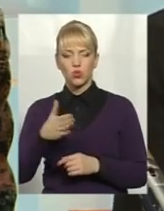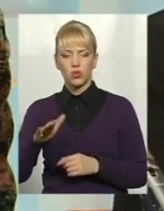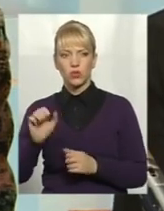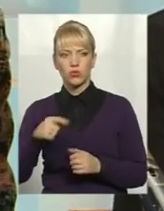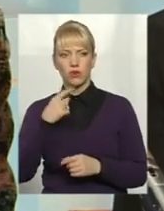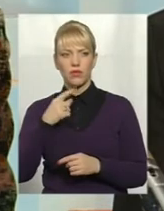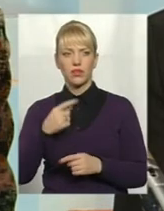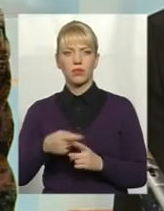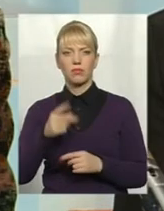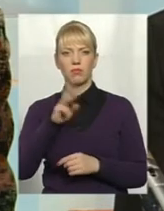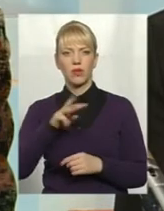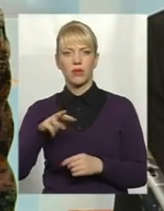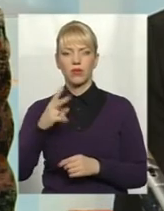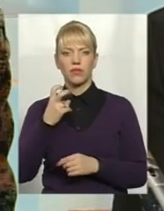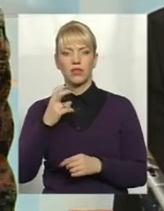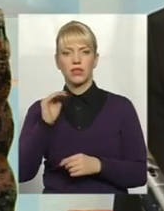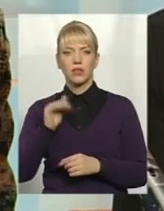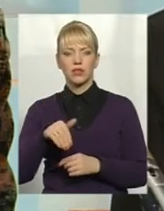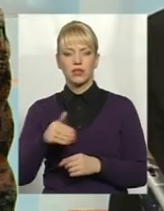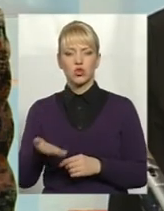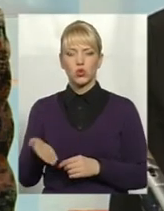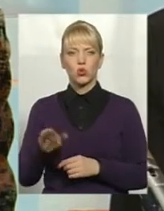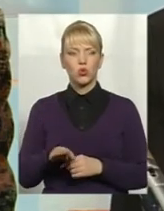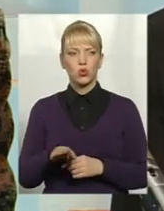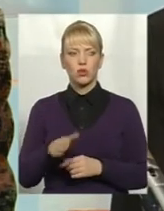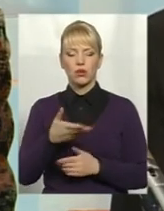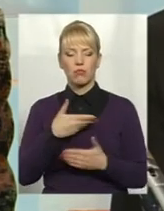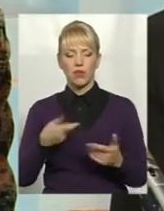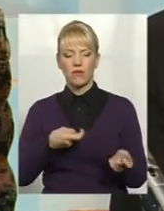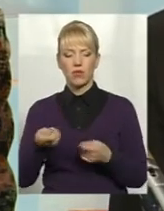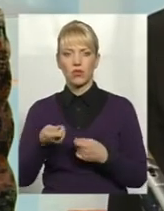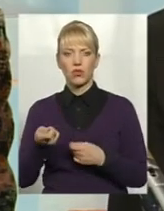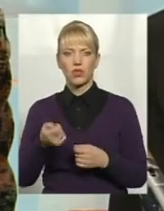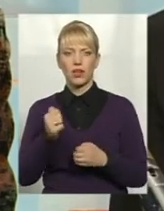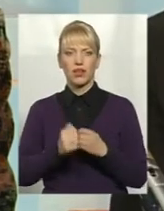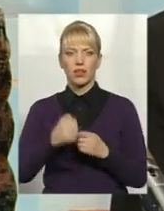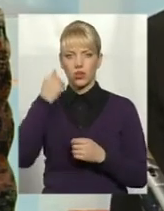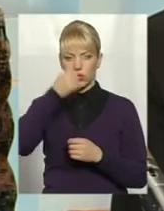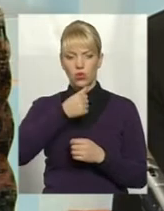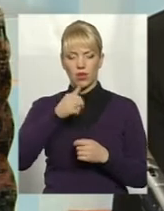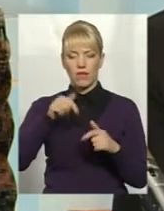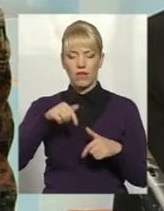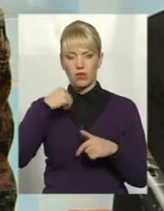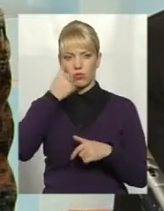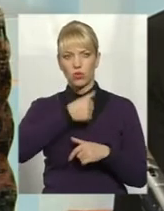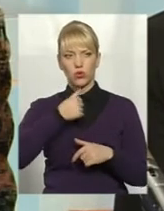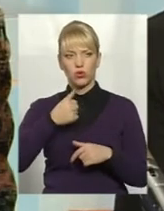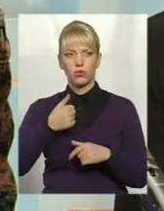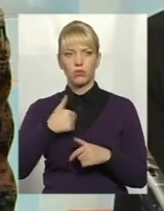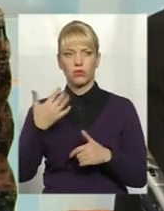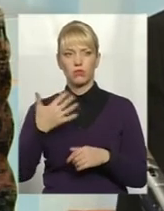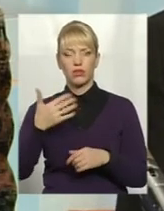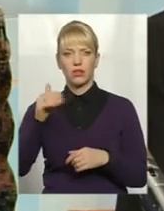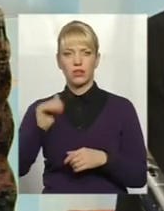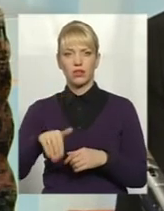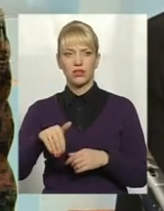около 1,2 млн штук ввозили в Росію ежегодно. Якщо в цьому році достигнемо 50 тисяч,